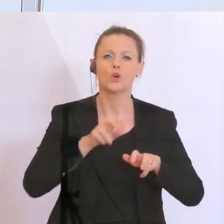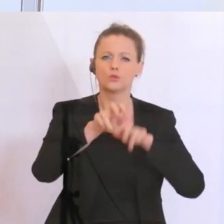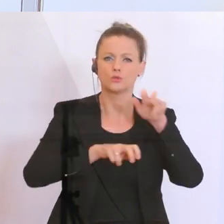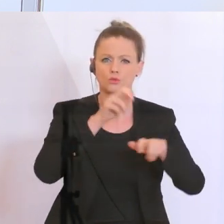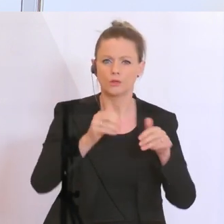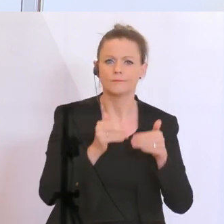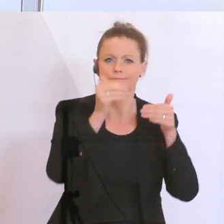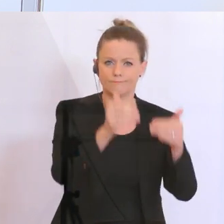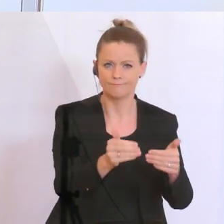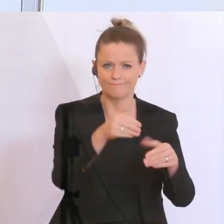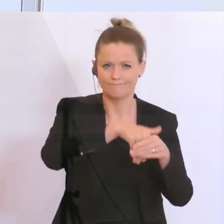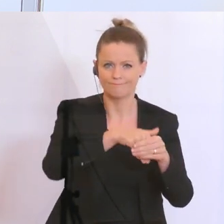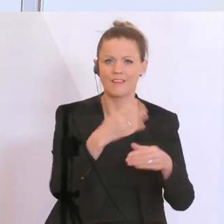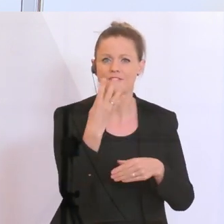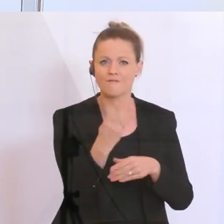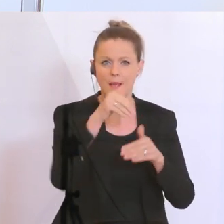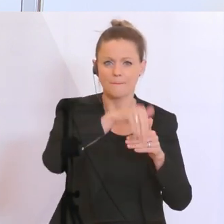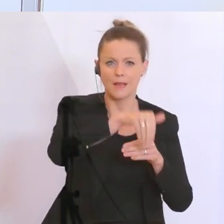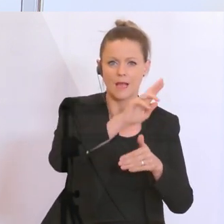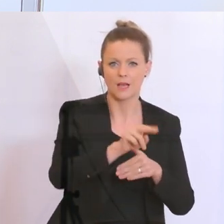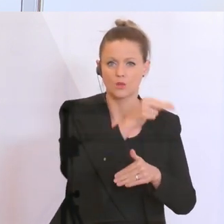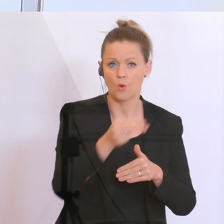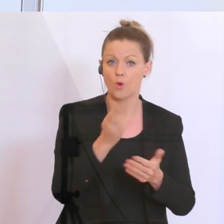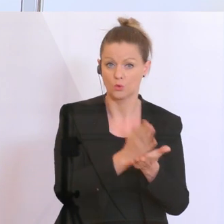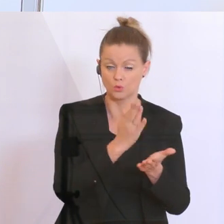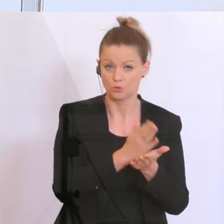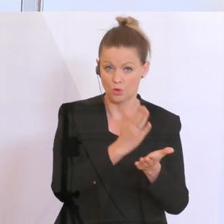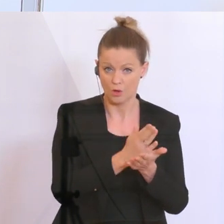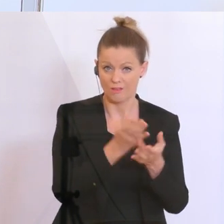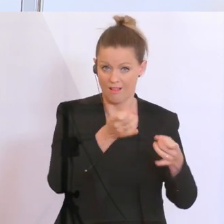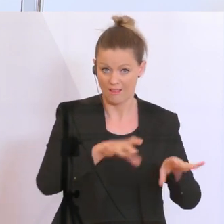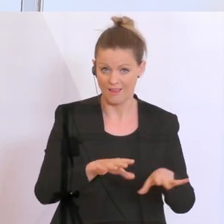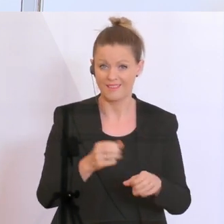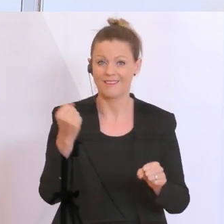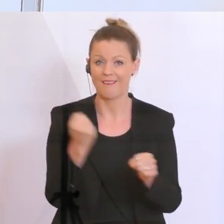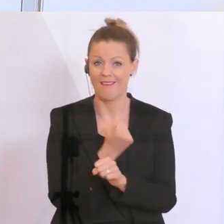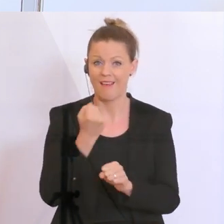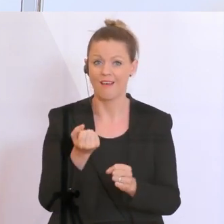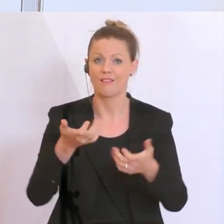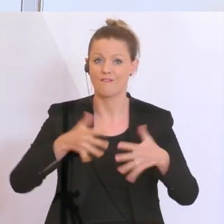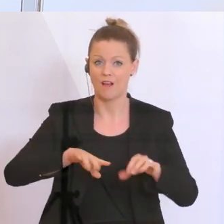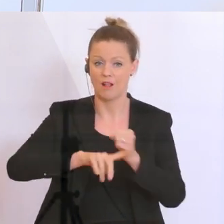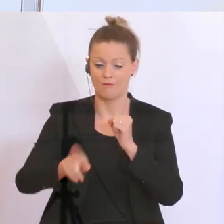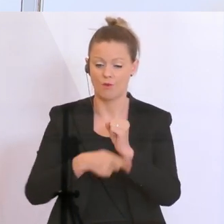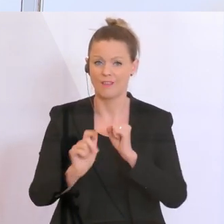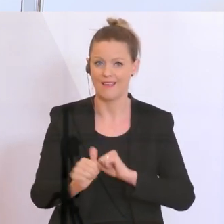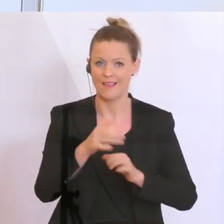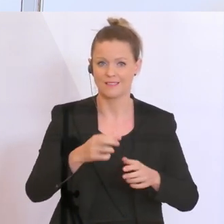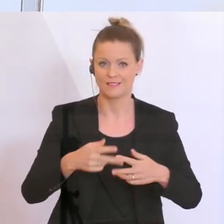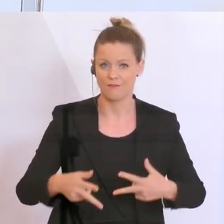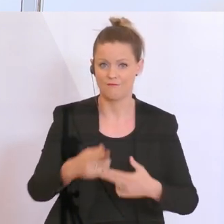sind mittlerweile fast 4 Milliarden Euro getätigt worden im Härtefallfonds. In der ersten Phase sind